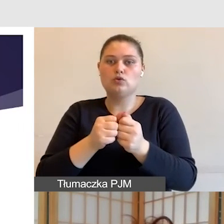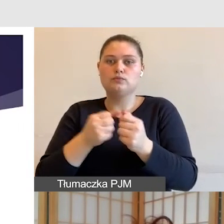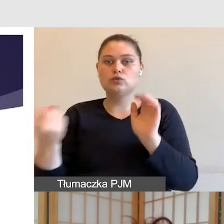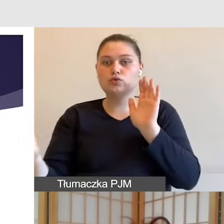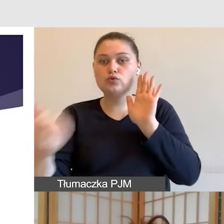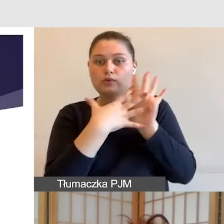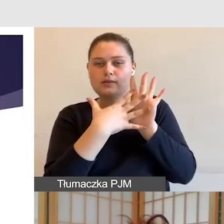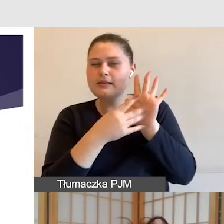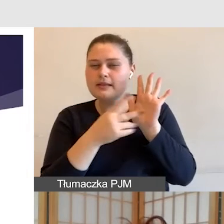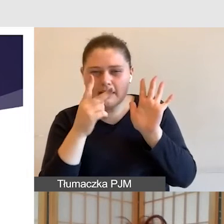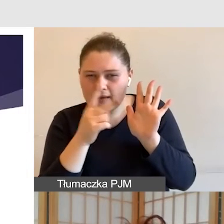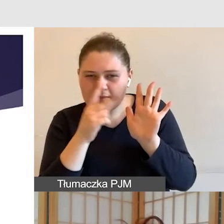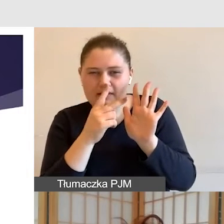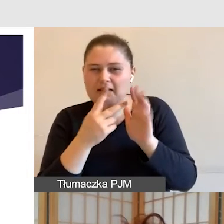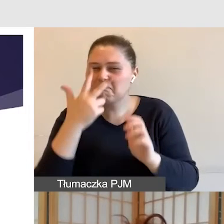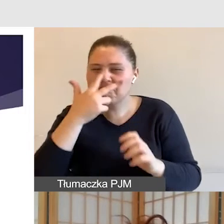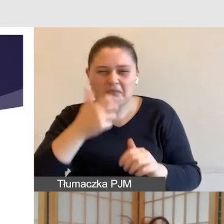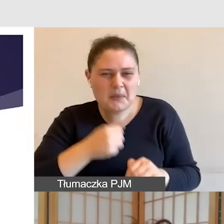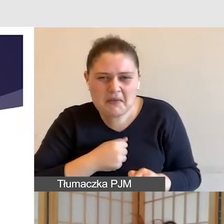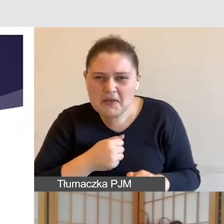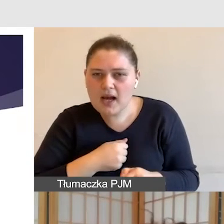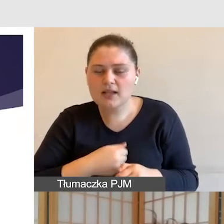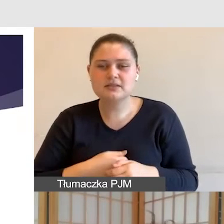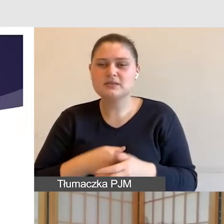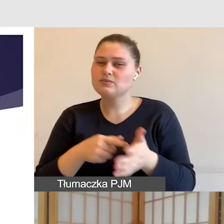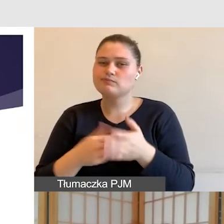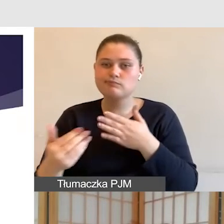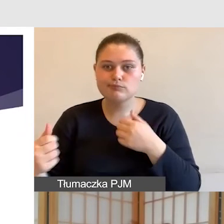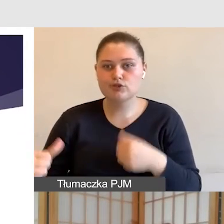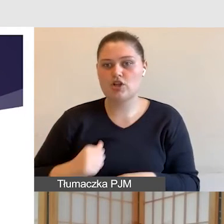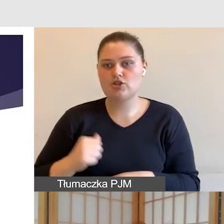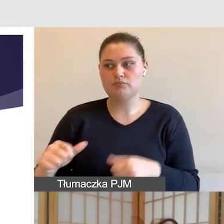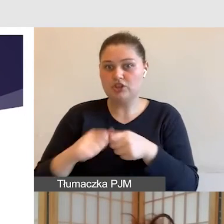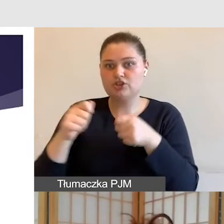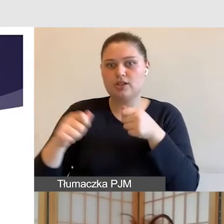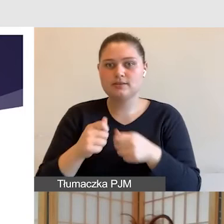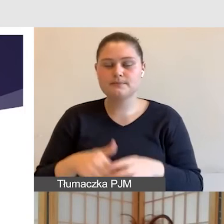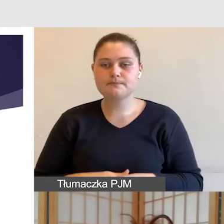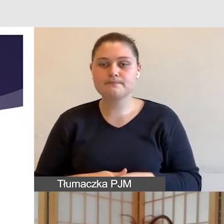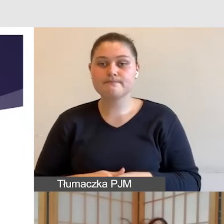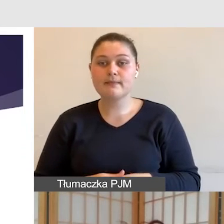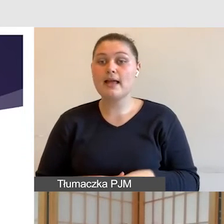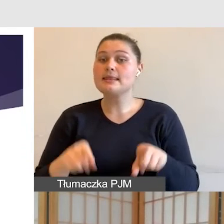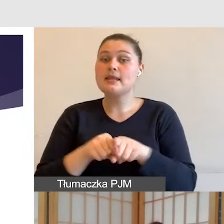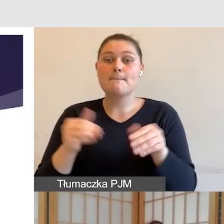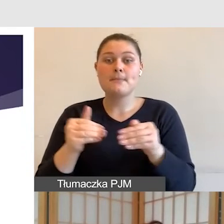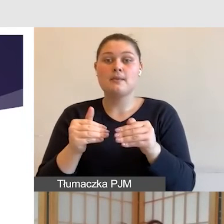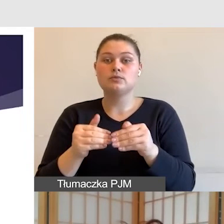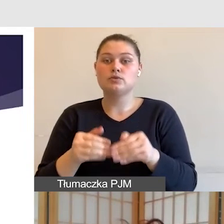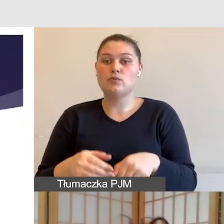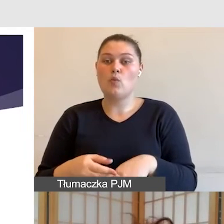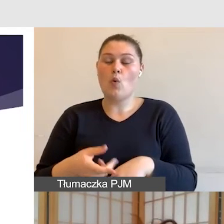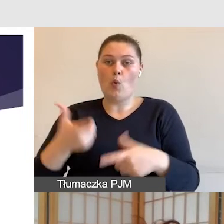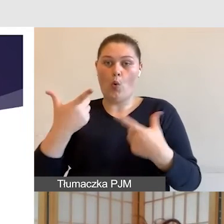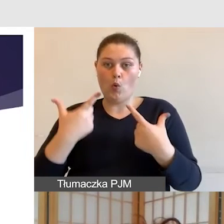czegoś nie mogą zobaczyć bardzo dokładnie. Z drugiej strony mamy tutaj twórców procesu dydaktycznego i praktycznie